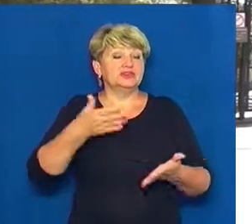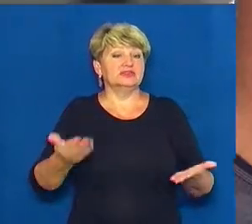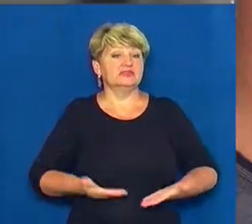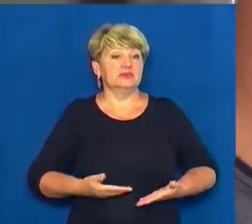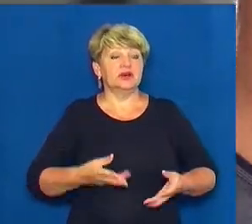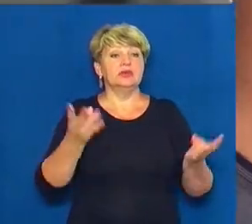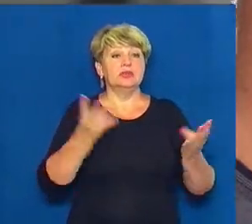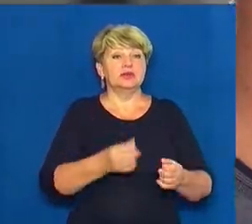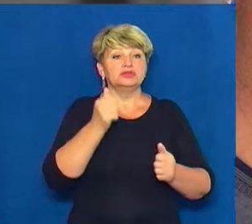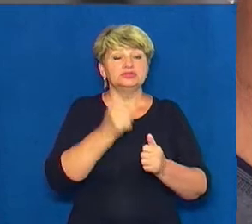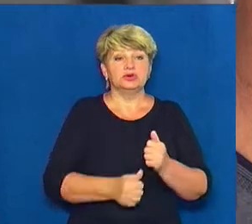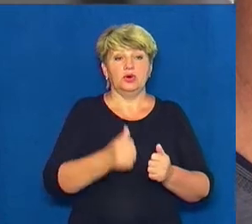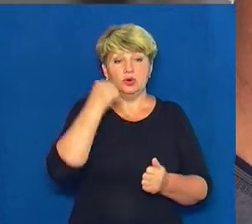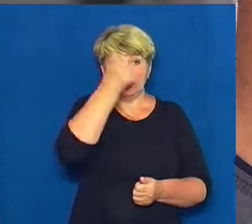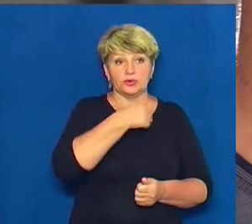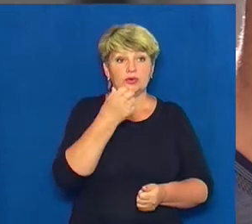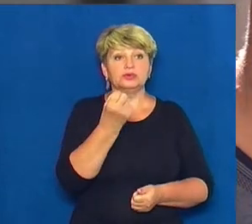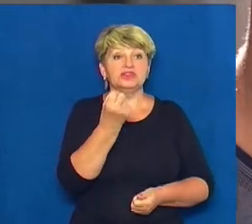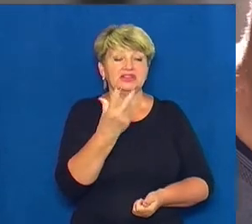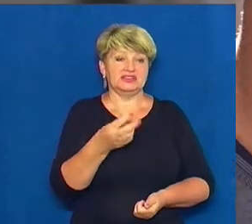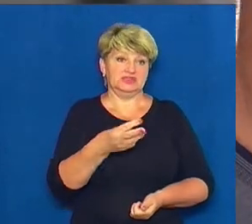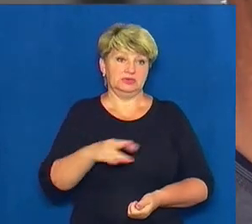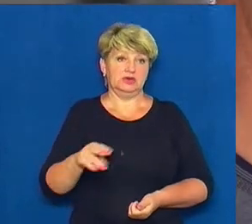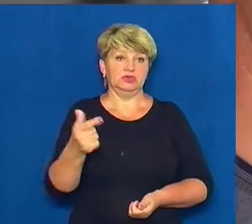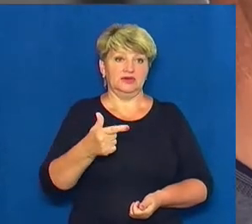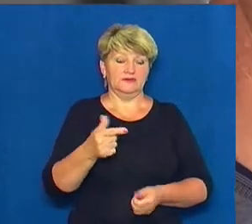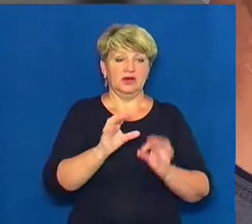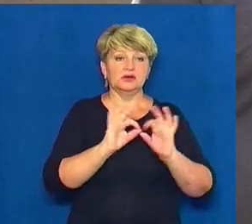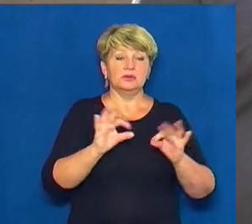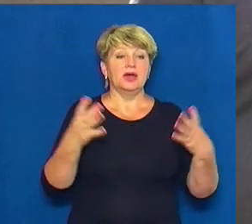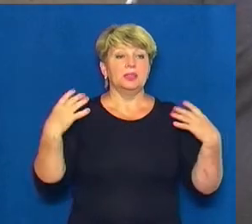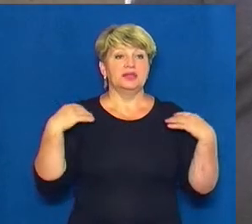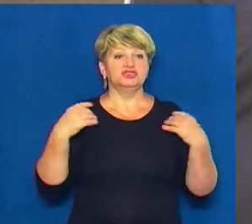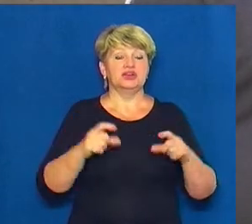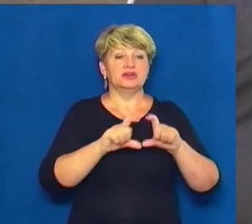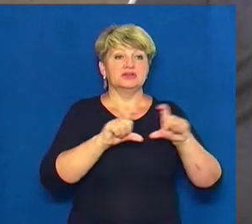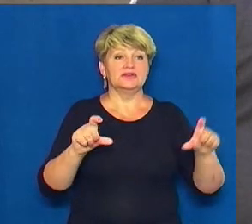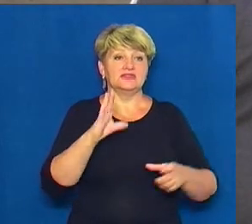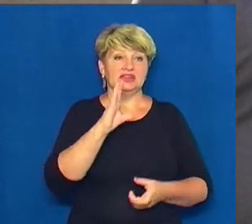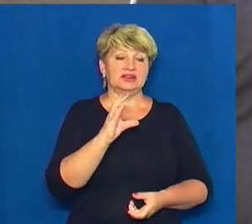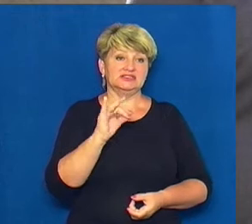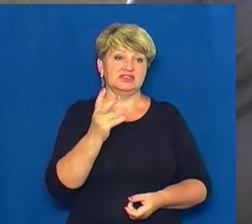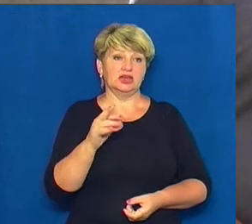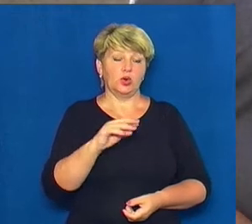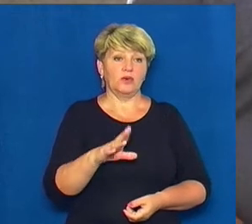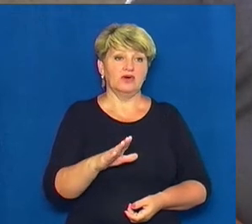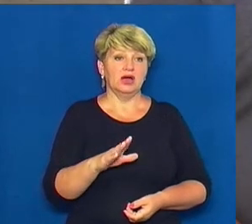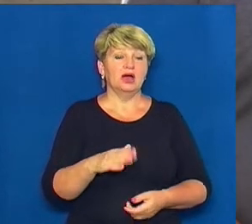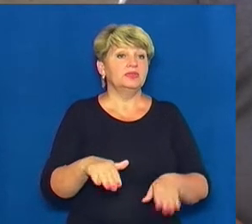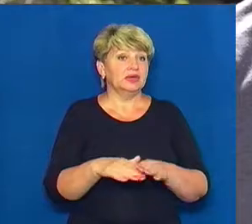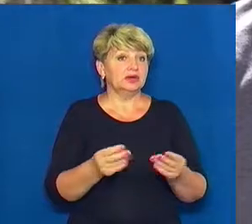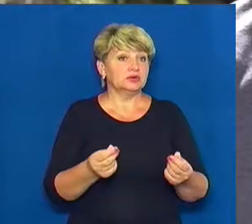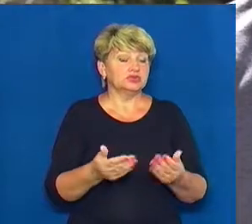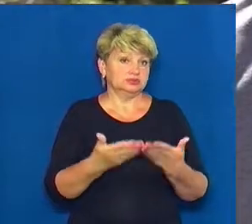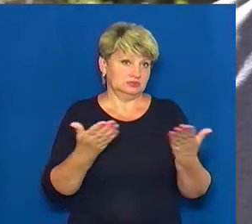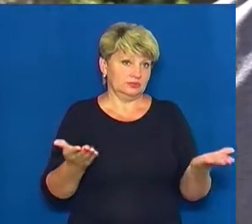щороку 13 мільйонів гривень, розповідає начальник відділу освіти Чигиринської міськради Віталій Синяков. Таких грошей, каже, вони не мають.